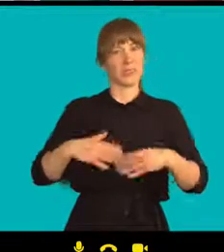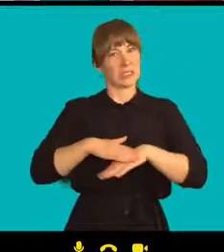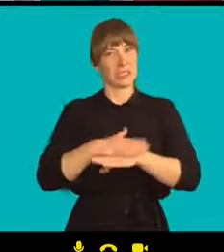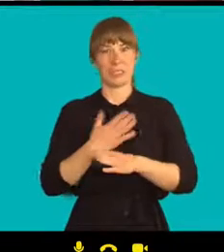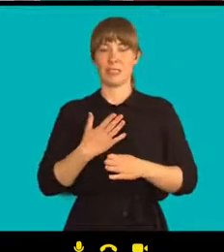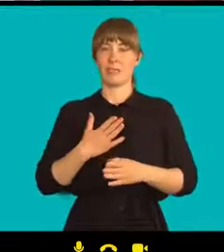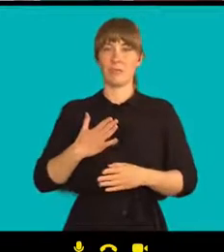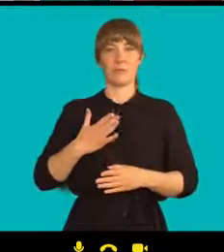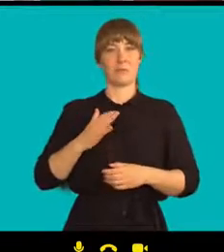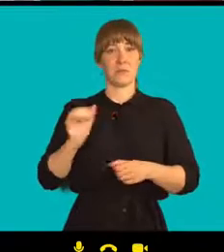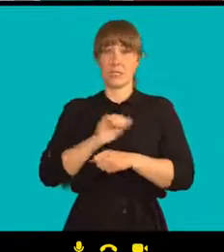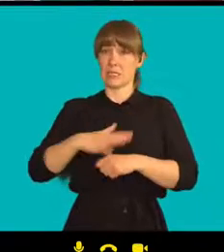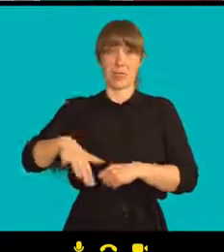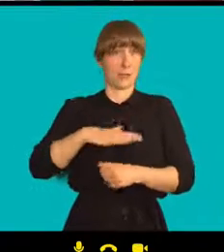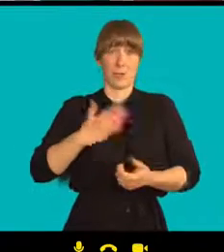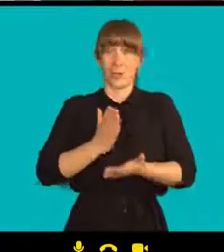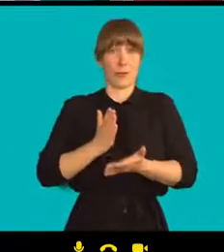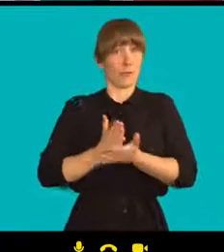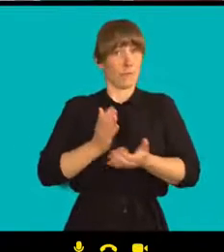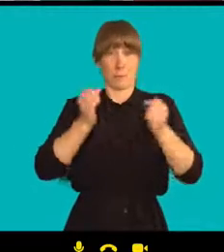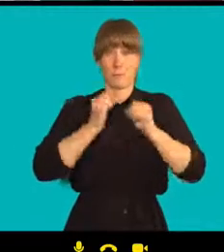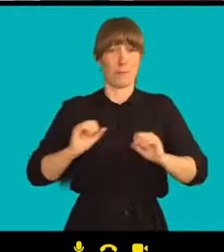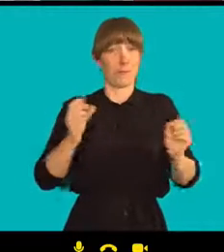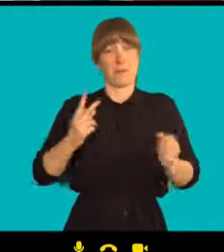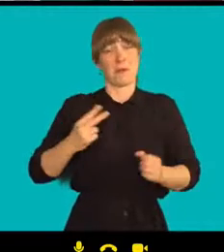zemi jsem. Ano, máme